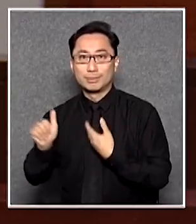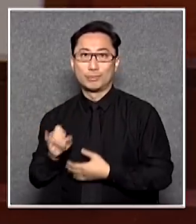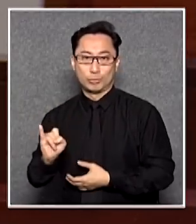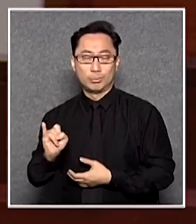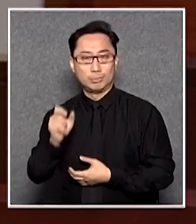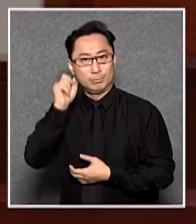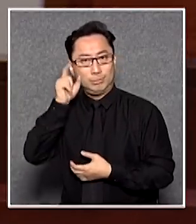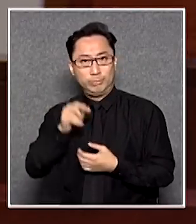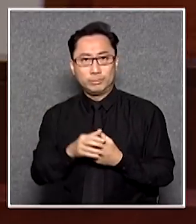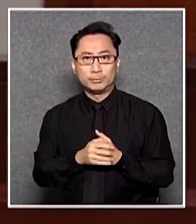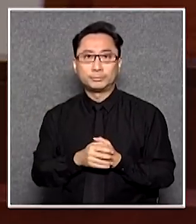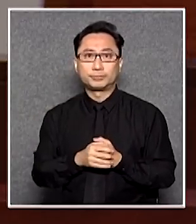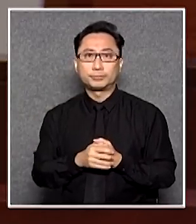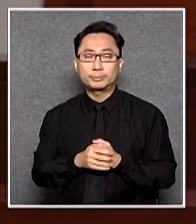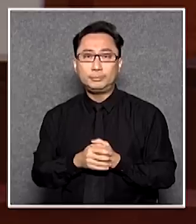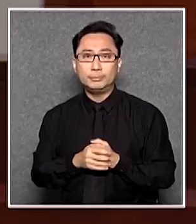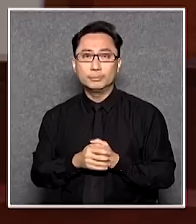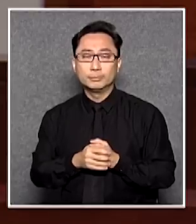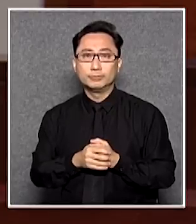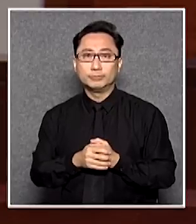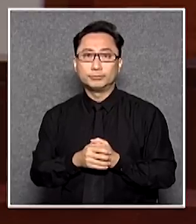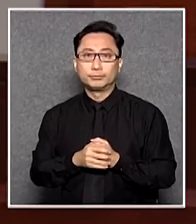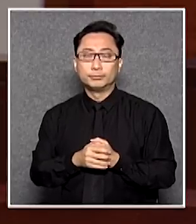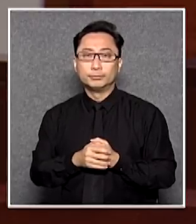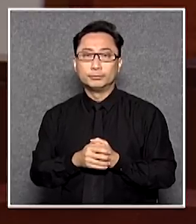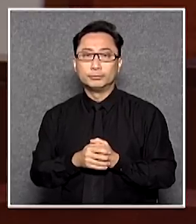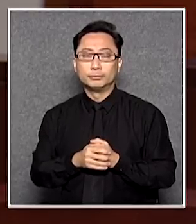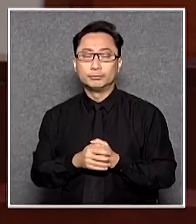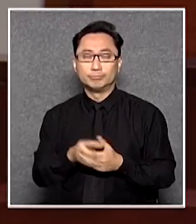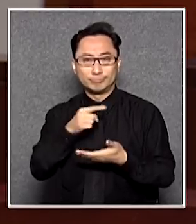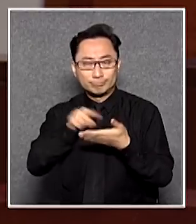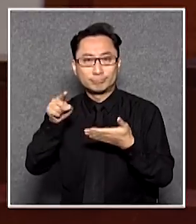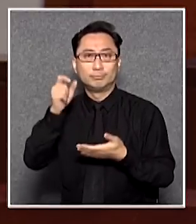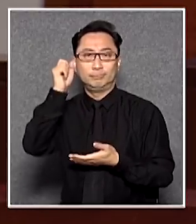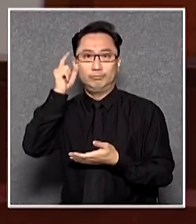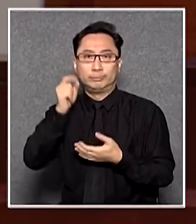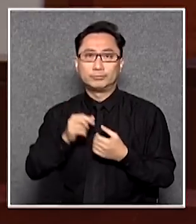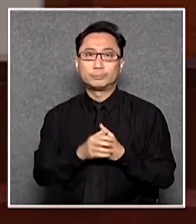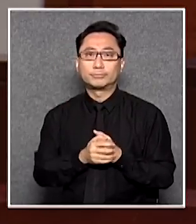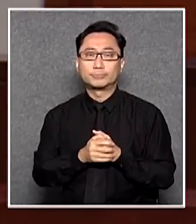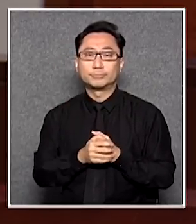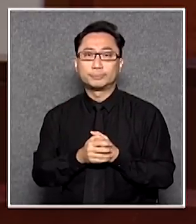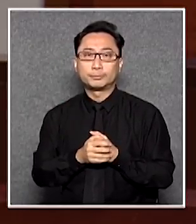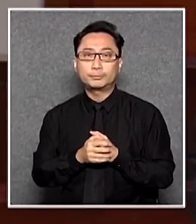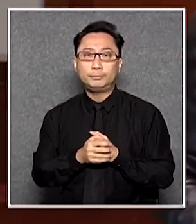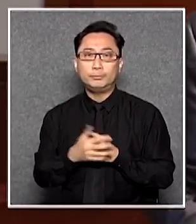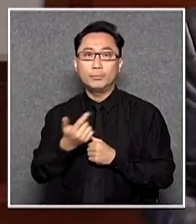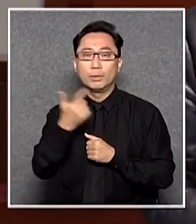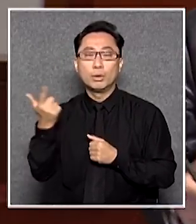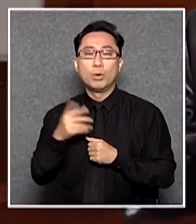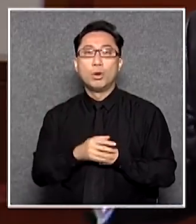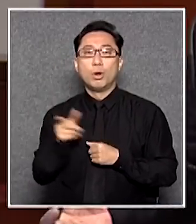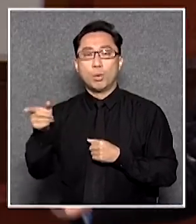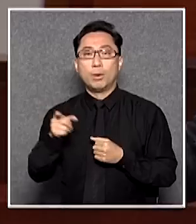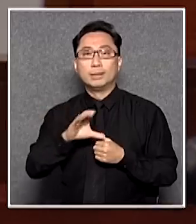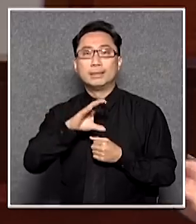但是這個與意不通的條例的名稱可以通過就很奇怪我現在看回有很多人說哎呀翁文又提CSA我